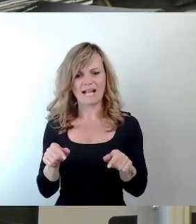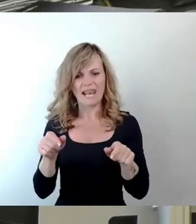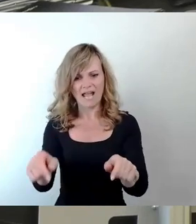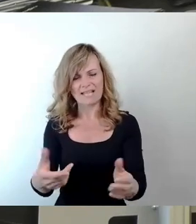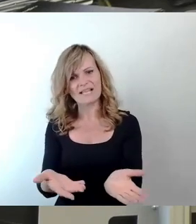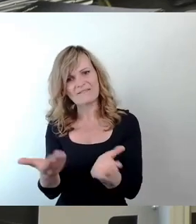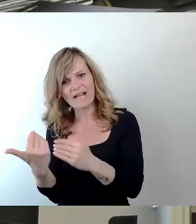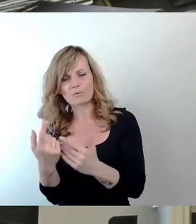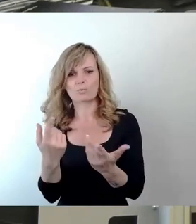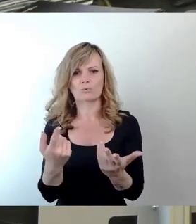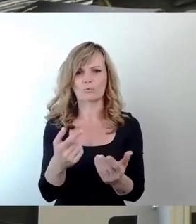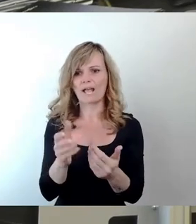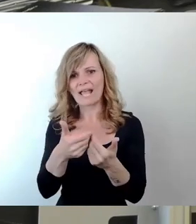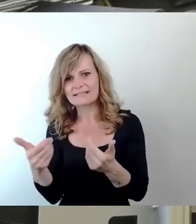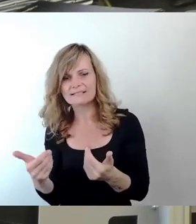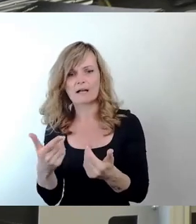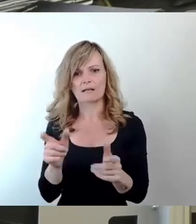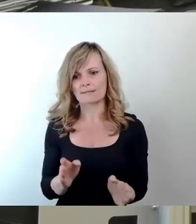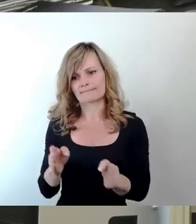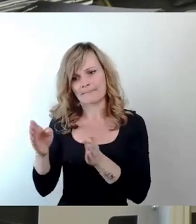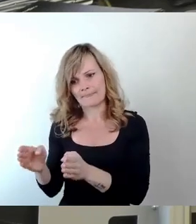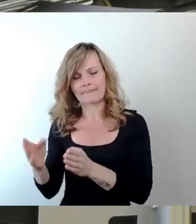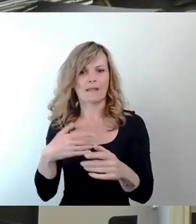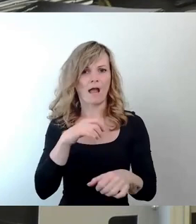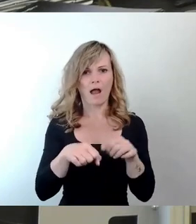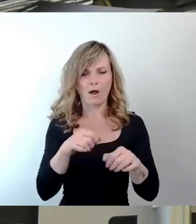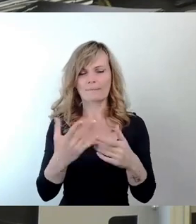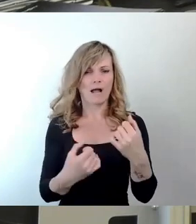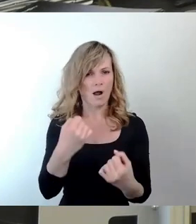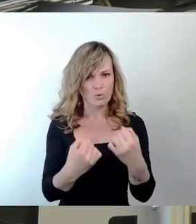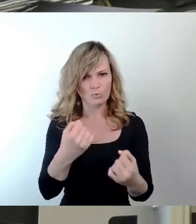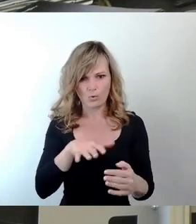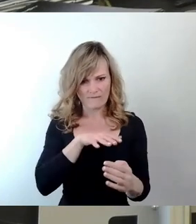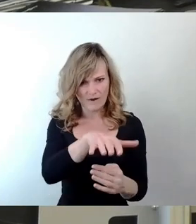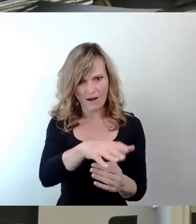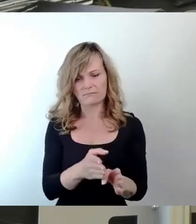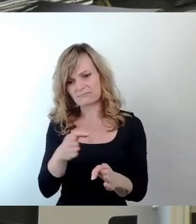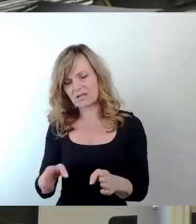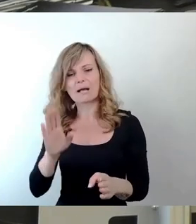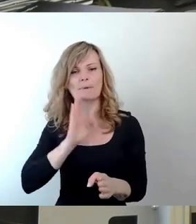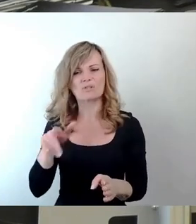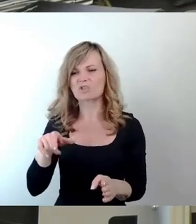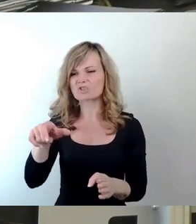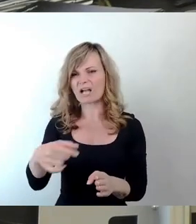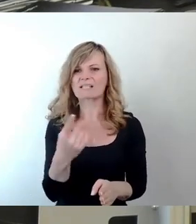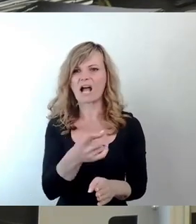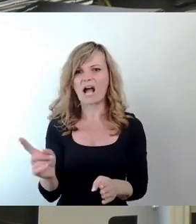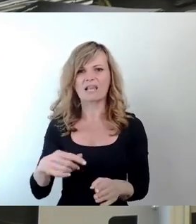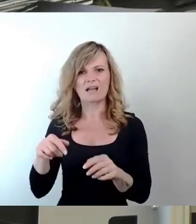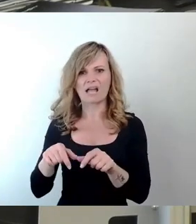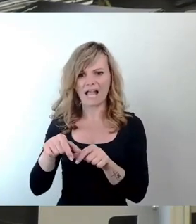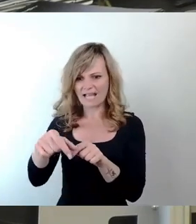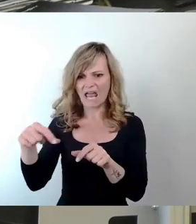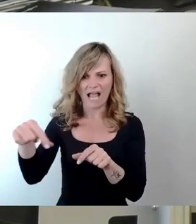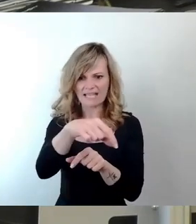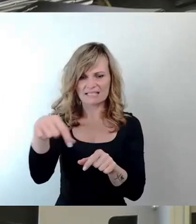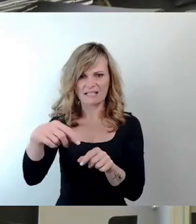separat von den Autofahrstreifen, während die Bautzer Straße fahren sie dann alle über die Gleise drüber. Es geht dort eben nicht.